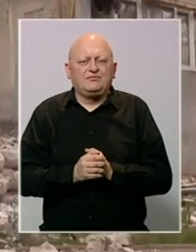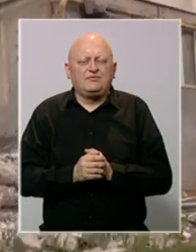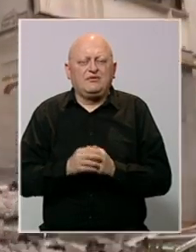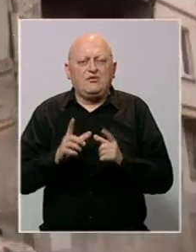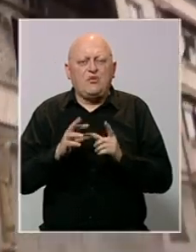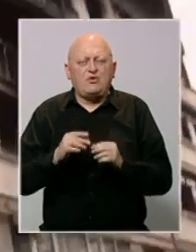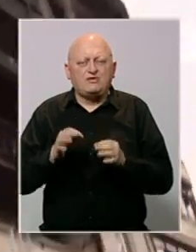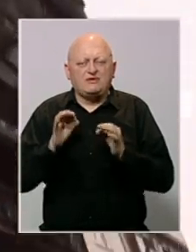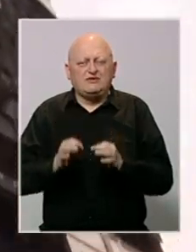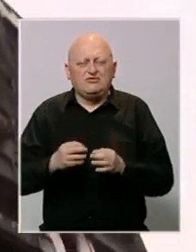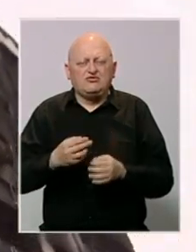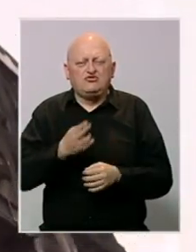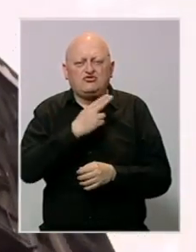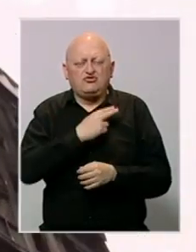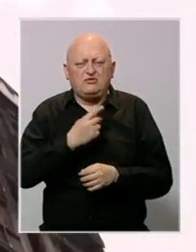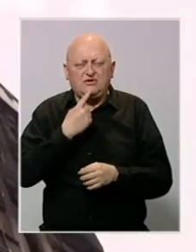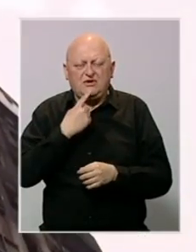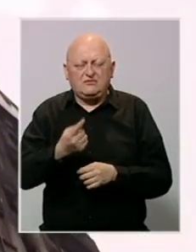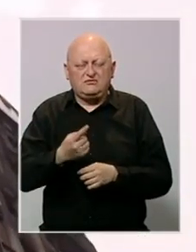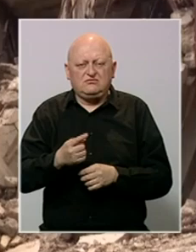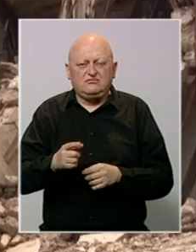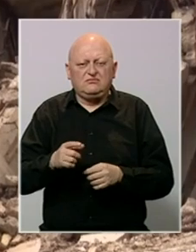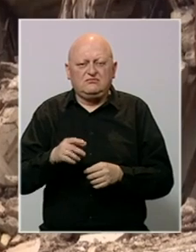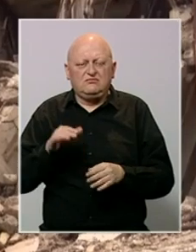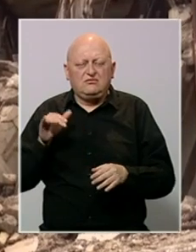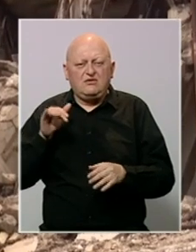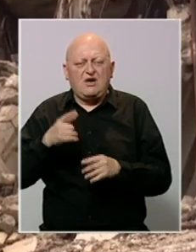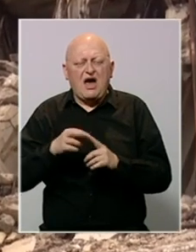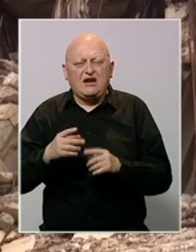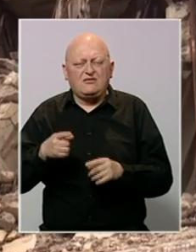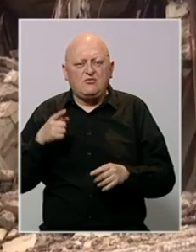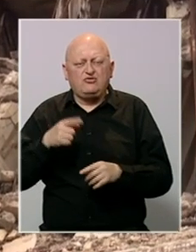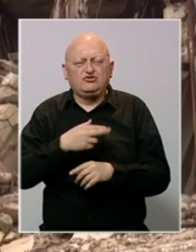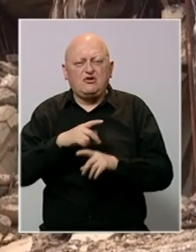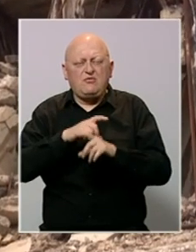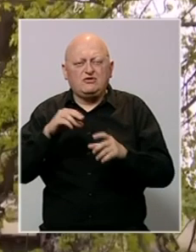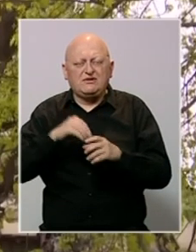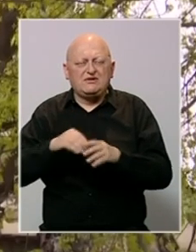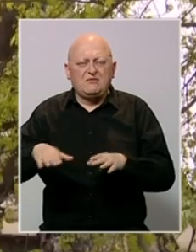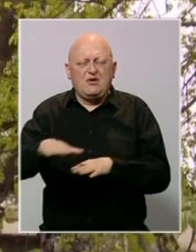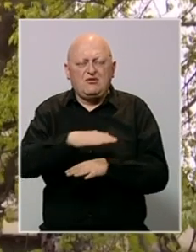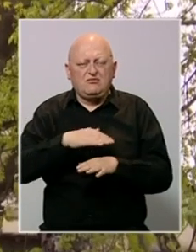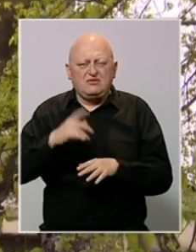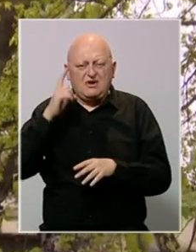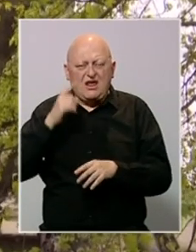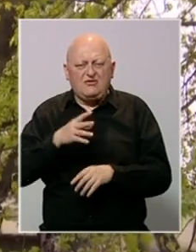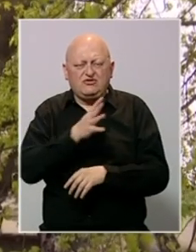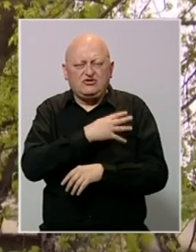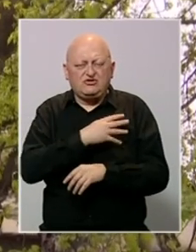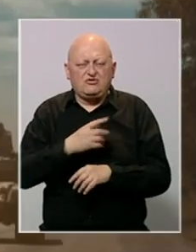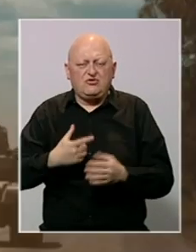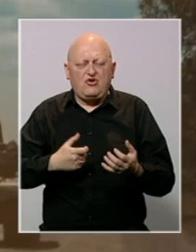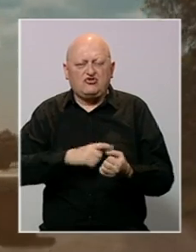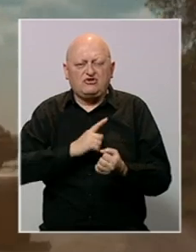Ukrajinske sigurnosne službe su izvijestile da su u raketiranju harkiva pogođena bolnica i stambena područja. Glavni stožer oružanih